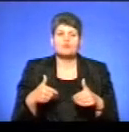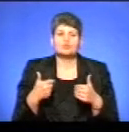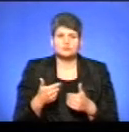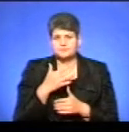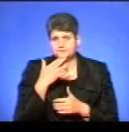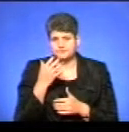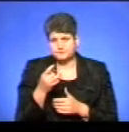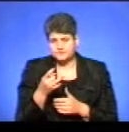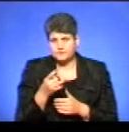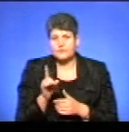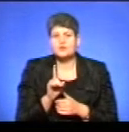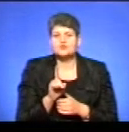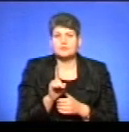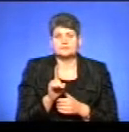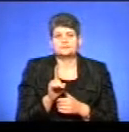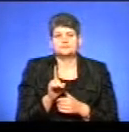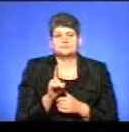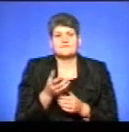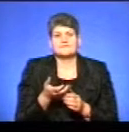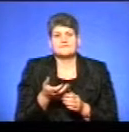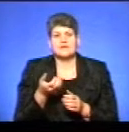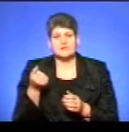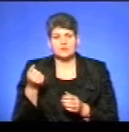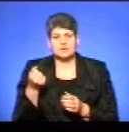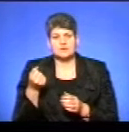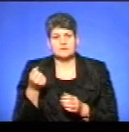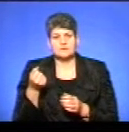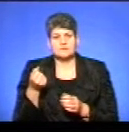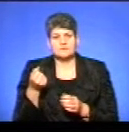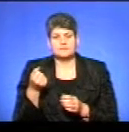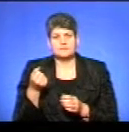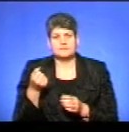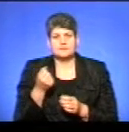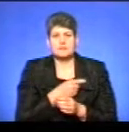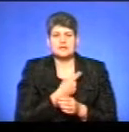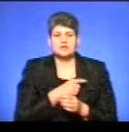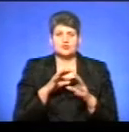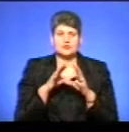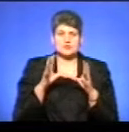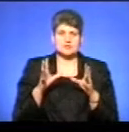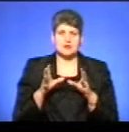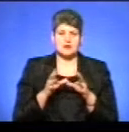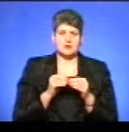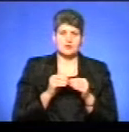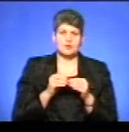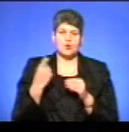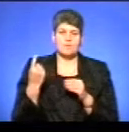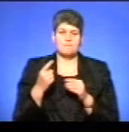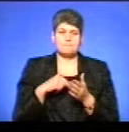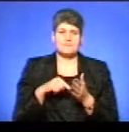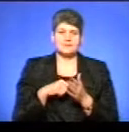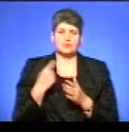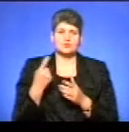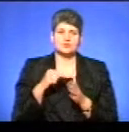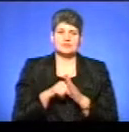неодноразово, щоби вилучення з загального обсягу медичної субвенції з міста обласного значення